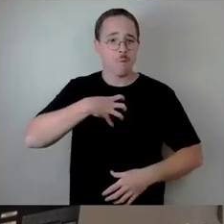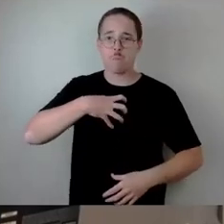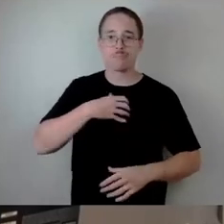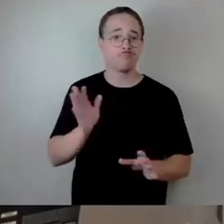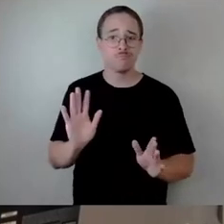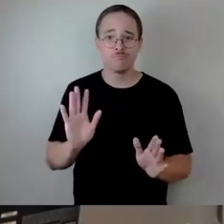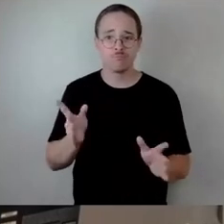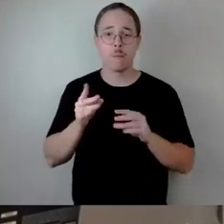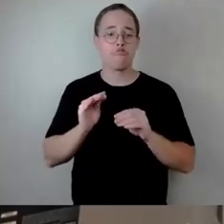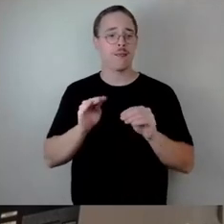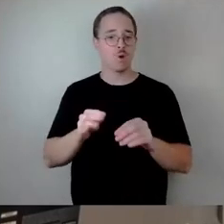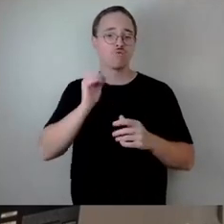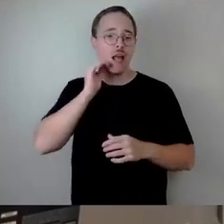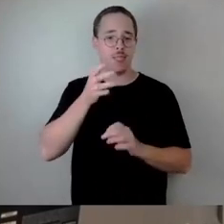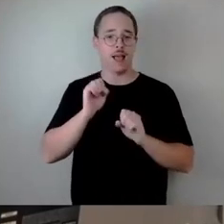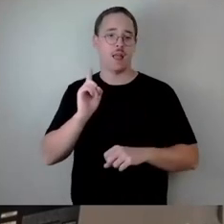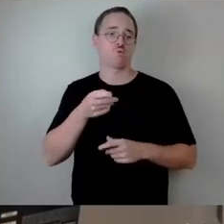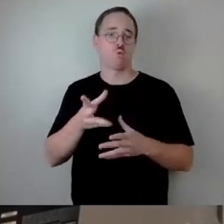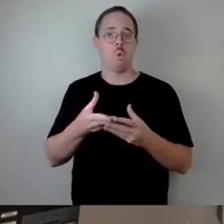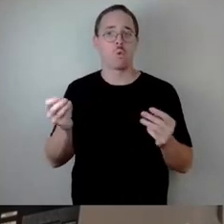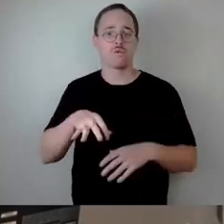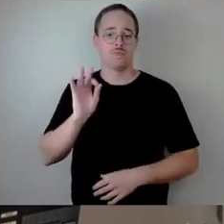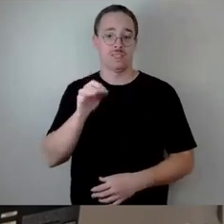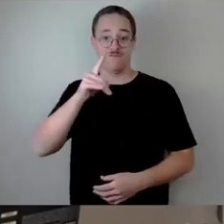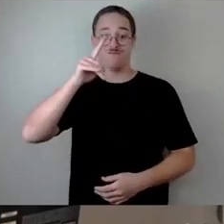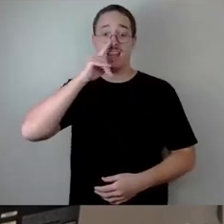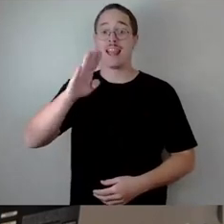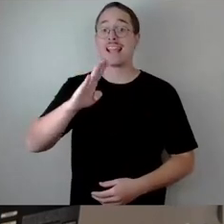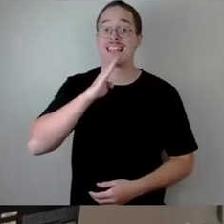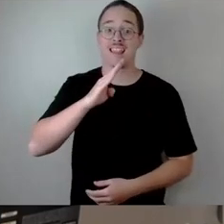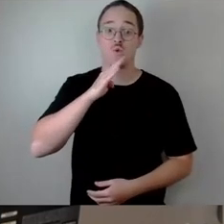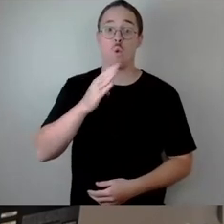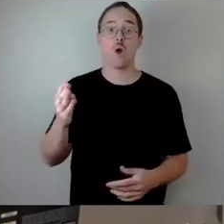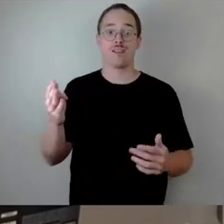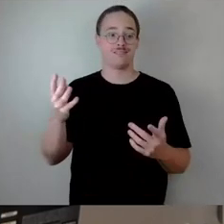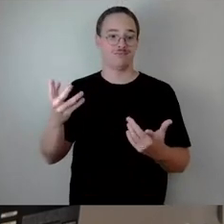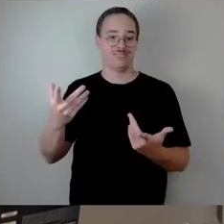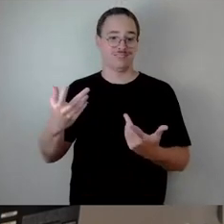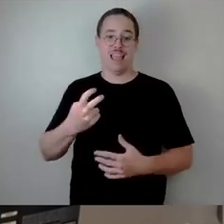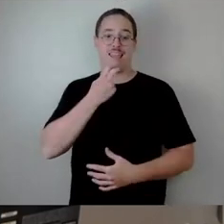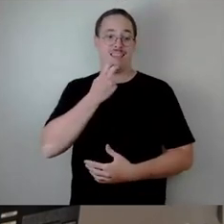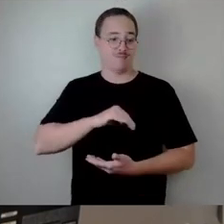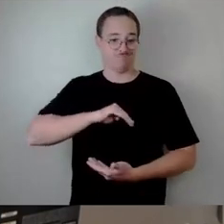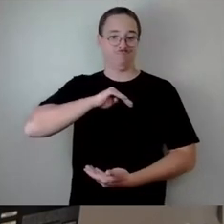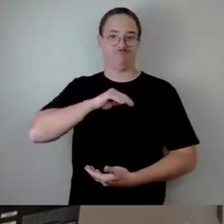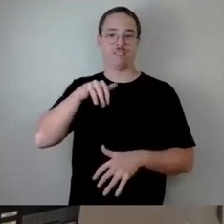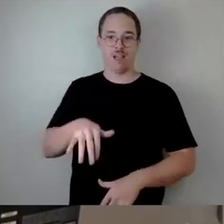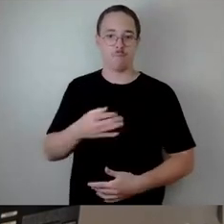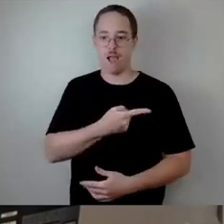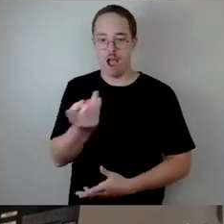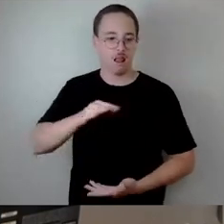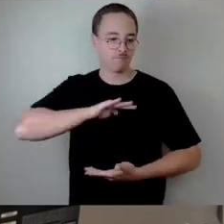Alltag durchaus lösen, wenn man eben die Kapazitäten dafür hat. Aber das ist tatsächlich wichtige Landespolitik. Wir sind jetzt in den